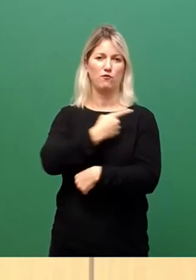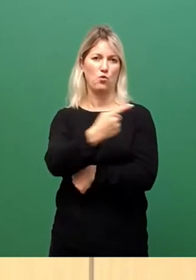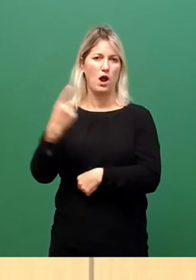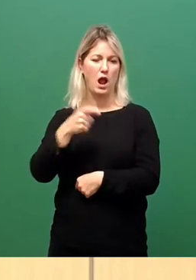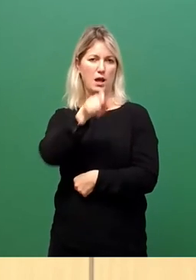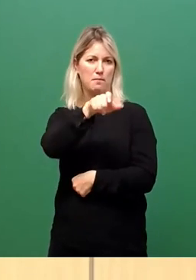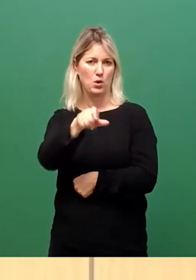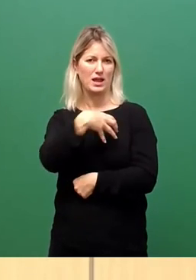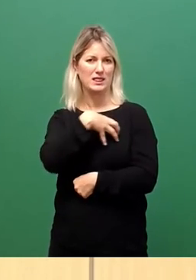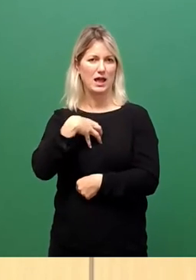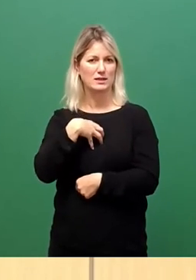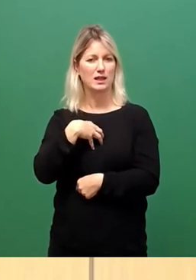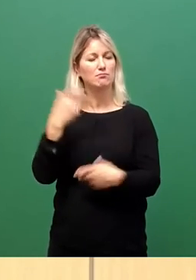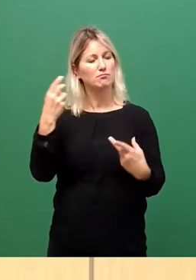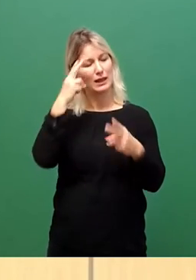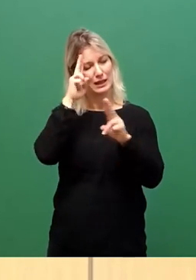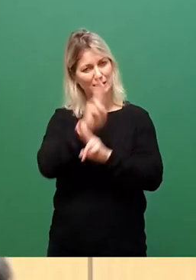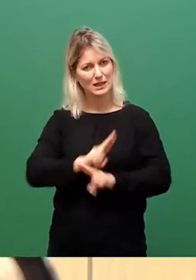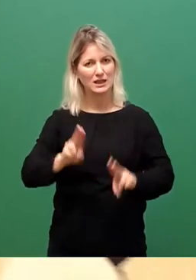gesegnetes Weihnachtsfest. Vielen Dank.